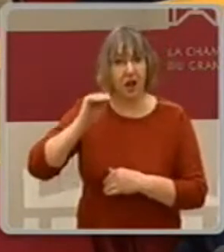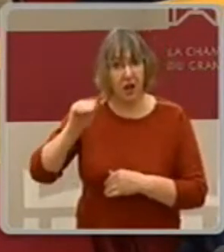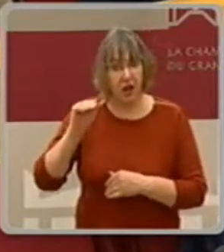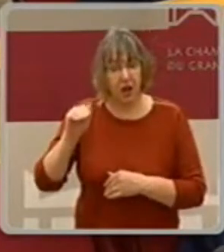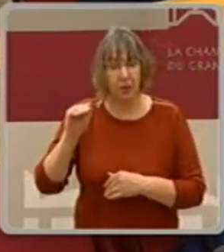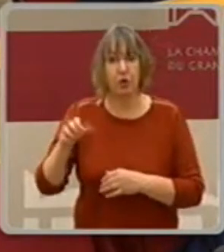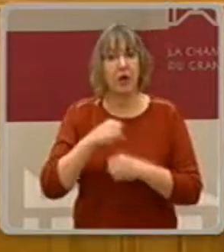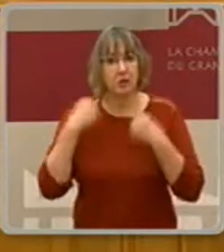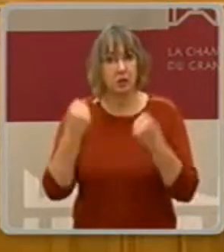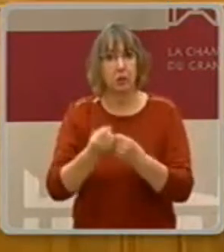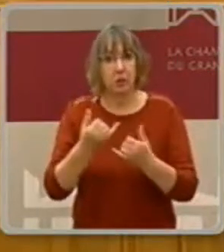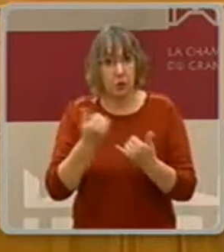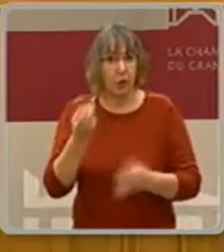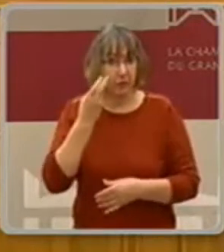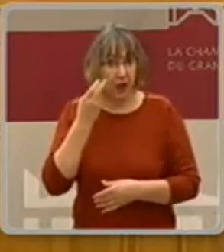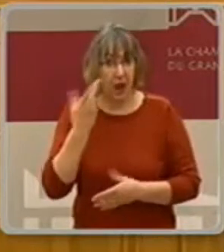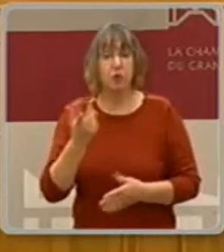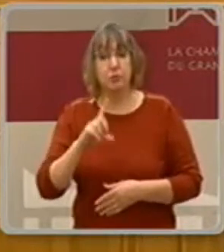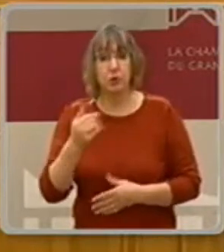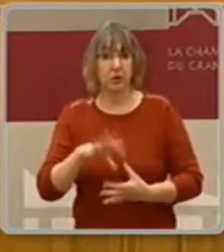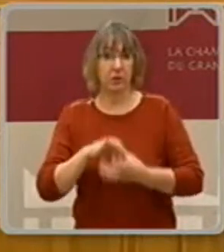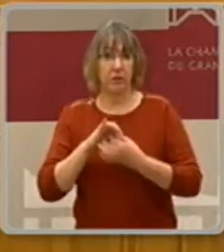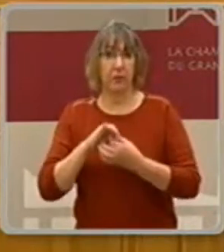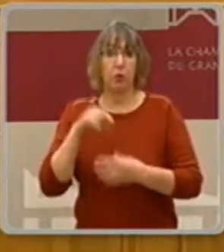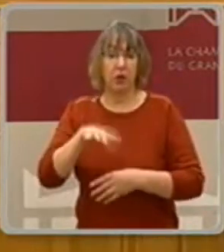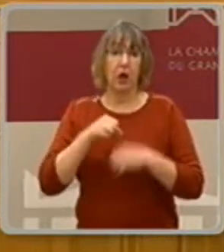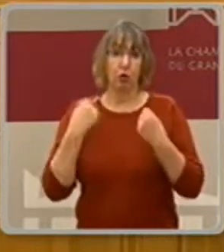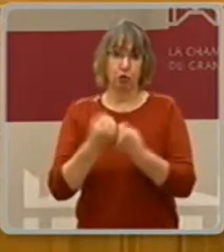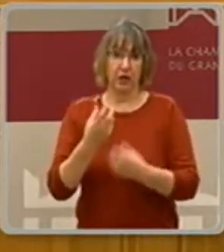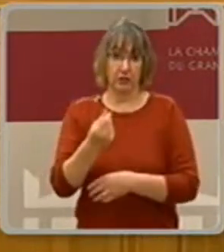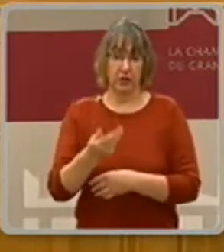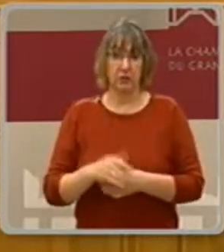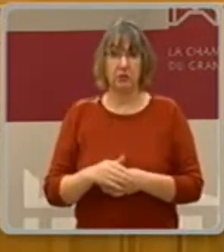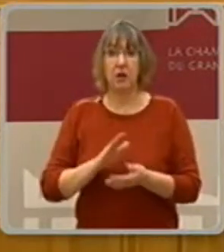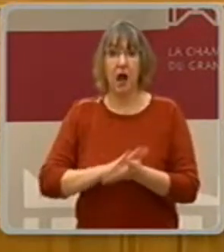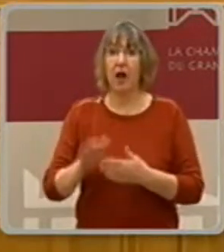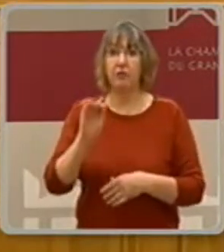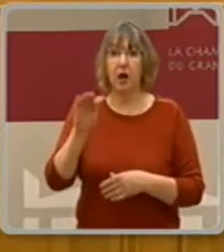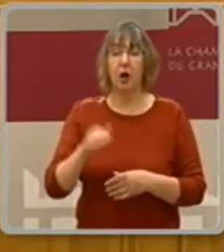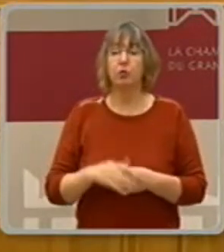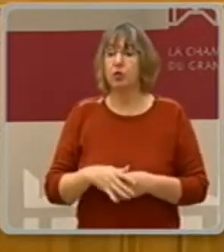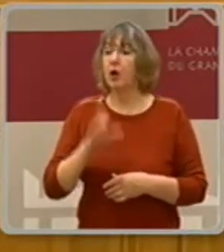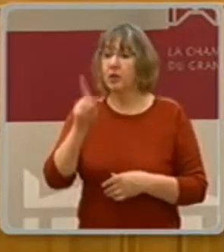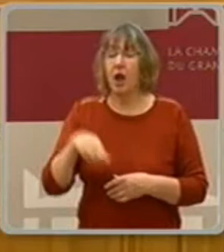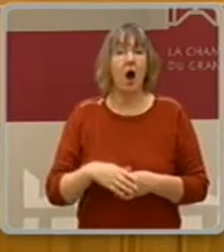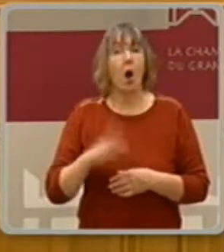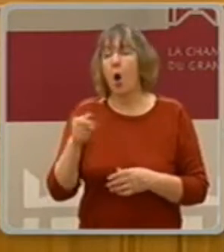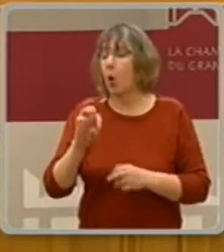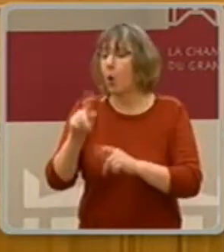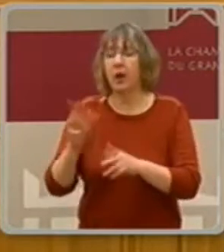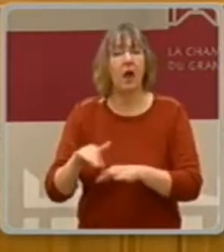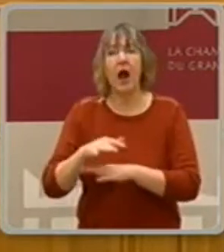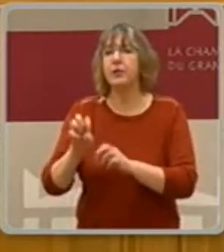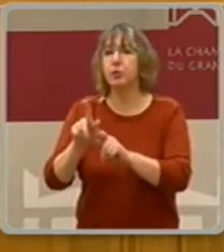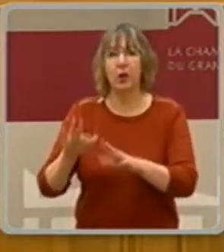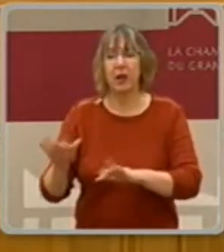machen Überschuss, wir sind die Leute nicht, wir haben keinen Sputgeschäft, wir haben keinen Überschuss. Wenn die Leute erklärt, dass unser Pensionssystem